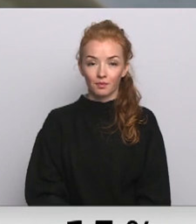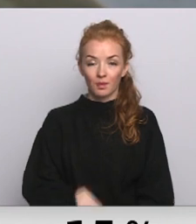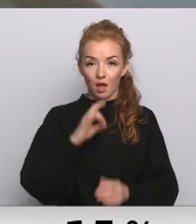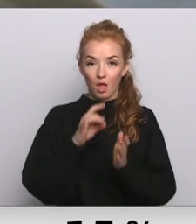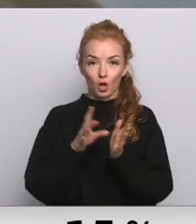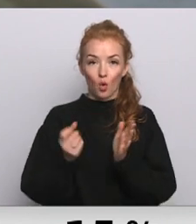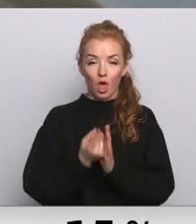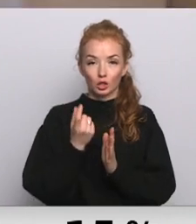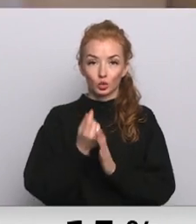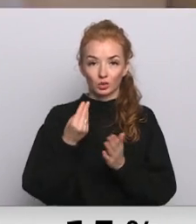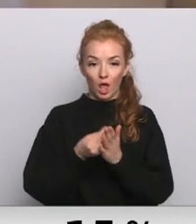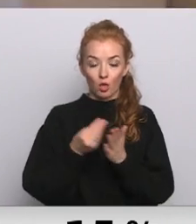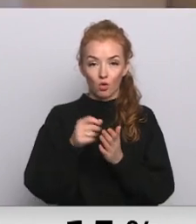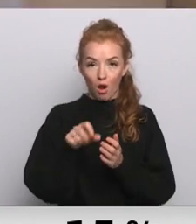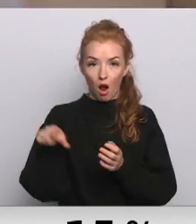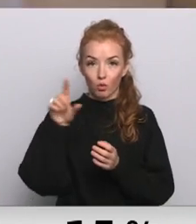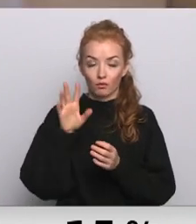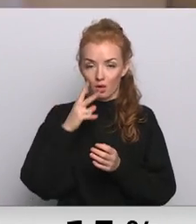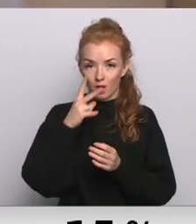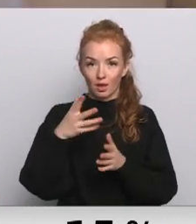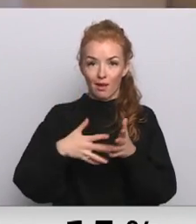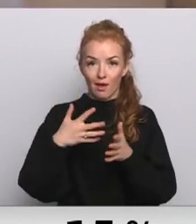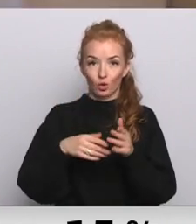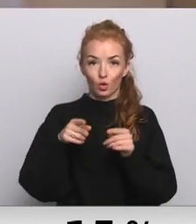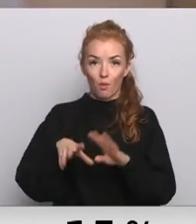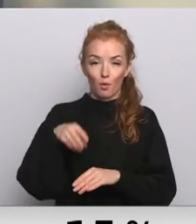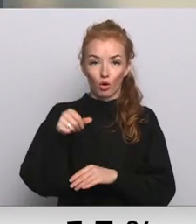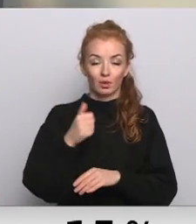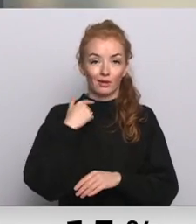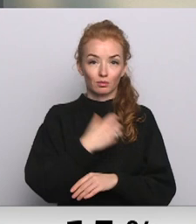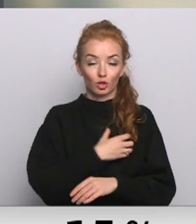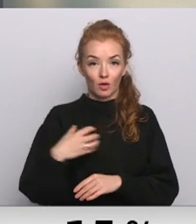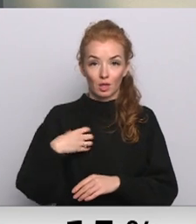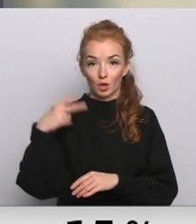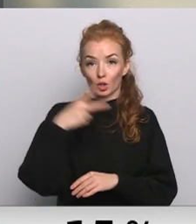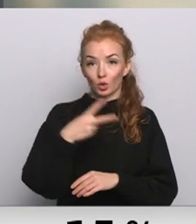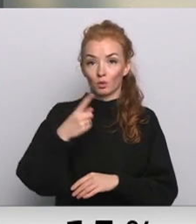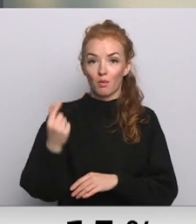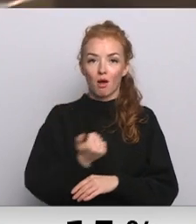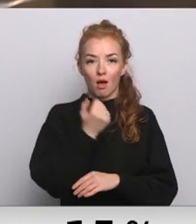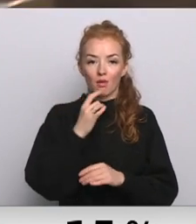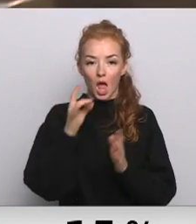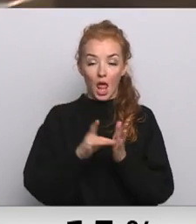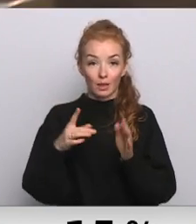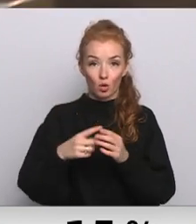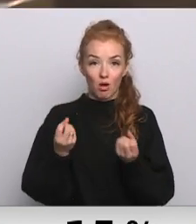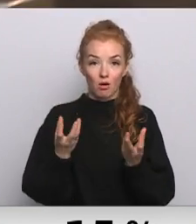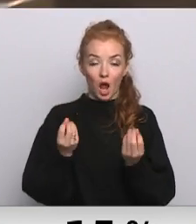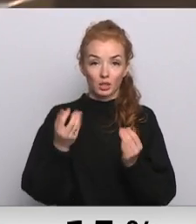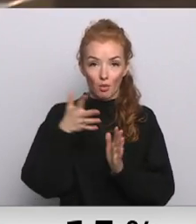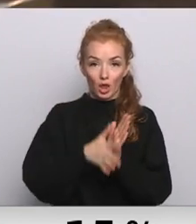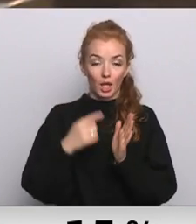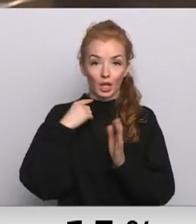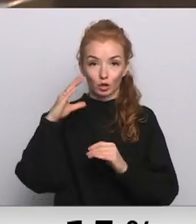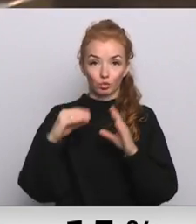Energoresursu cenu kāpums tieši redzams rēķinos, kuras apmaksā Rīgas pašvaldība. 2021. gadā elektrības un gāzes patēriņš Rīgas